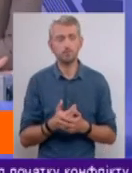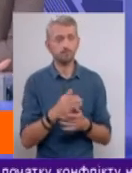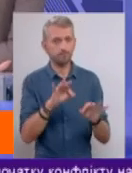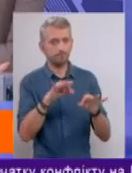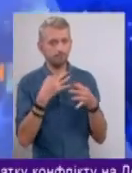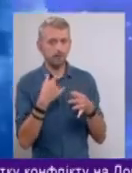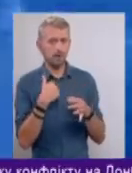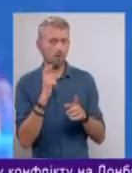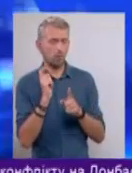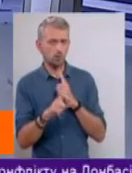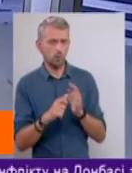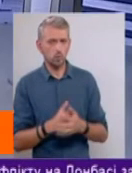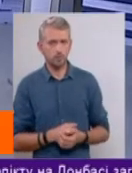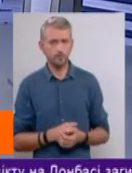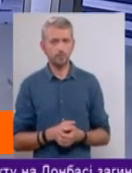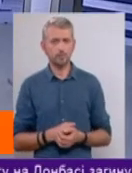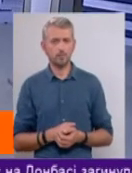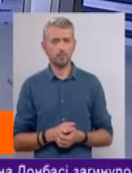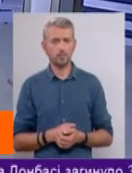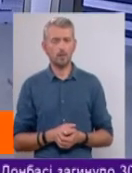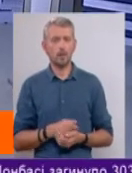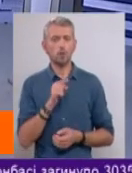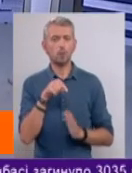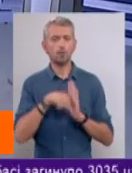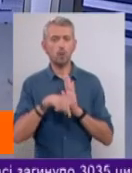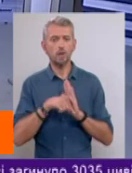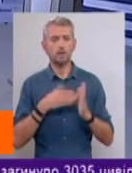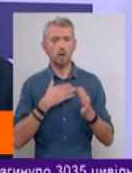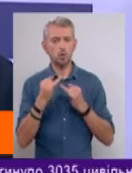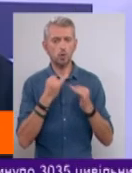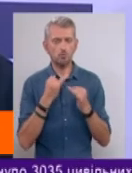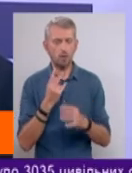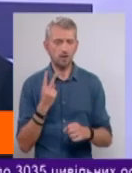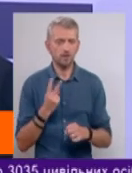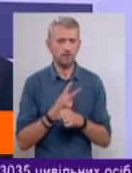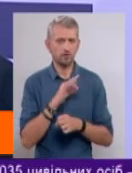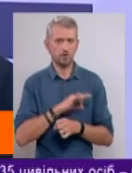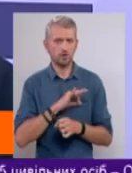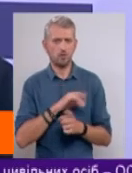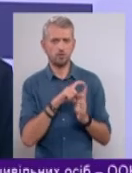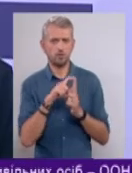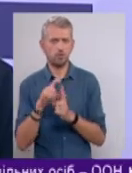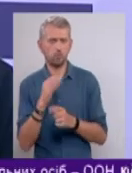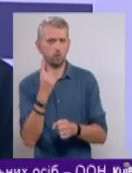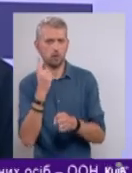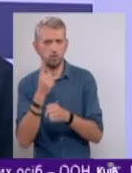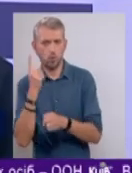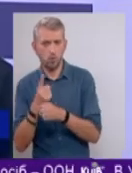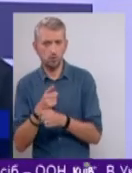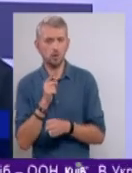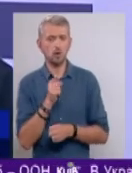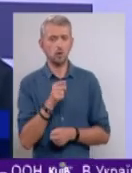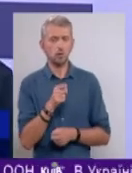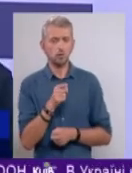дозволу тоді прокоментую. Ну, тут в контексті нашої розмови вже двічі вживалися якісь тези про заборони. І тут оглядач